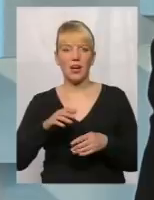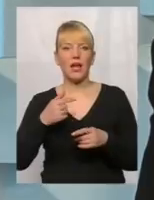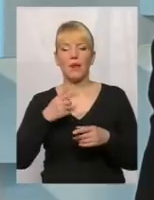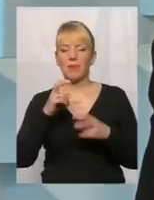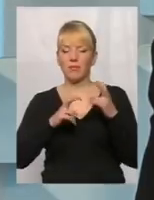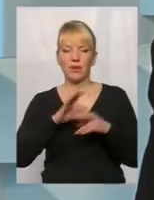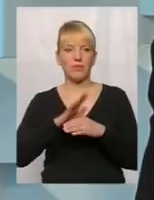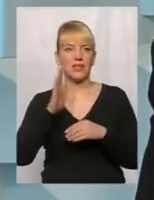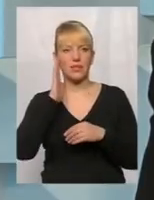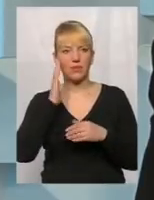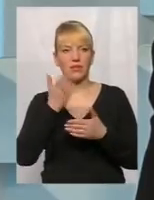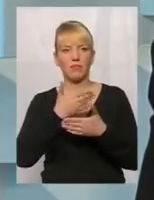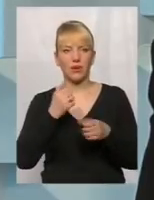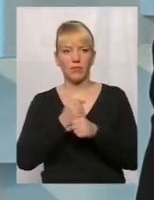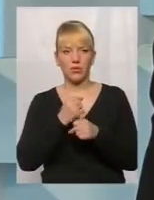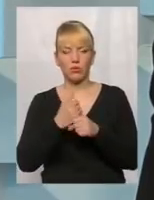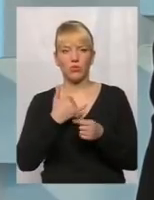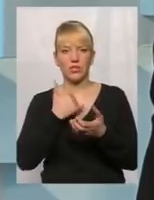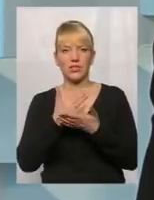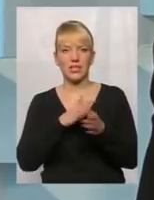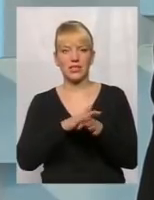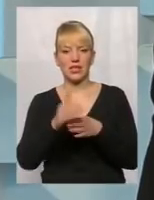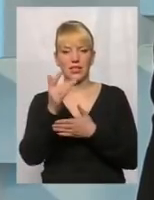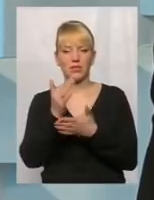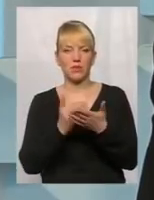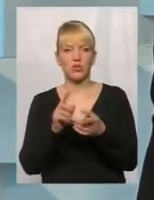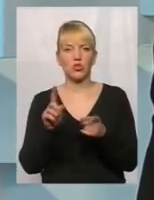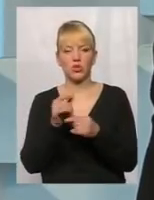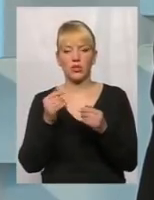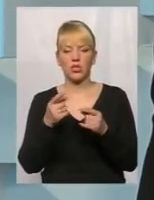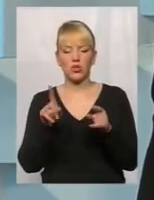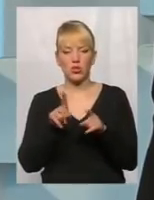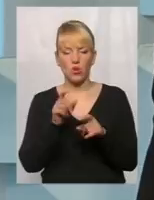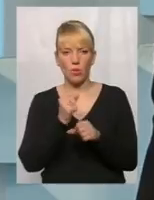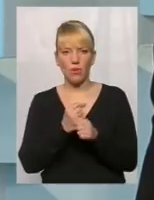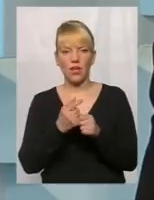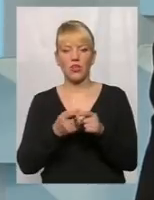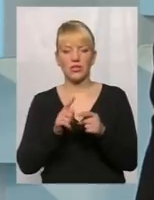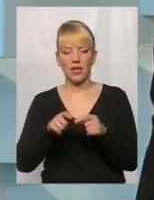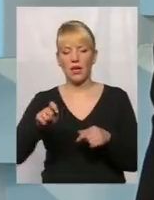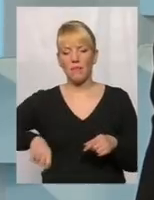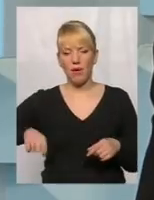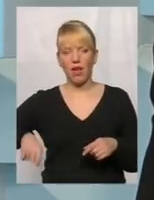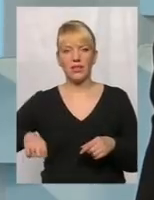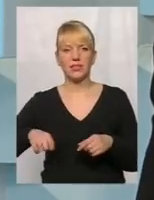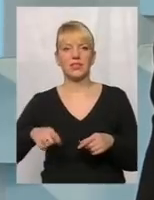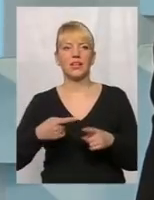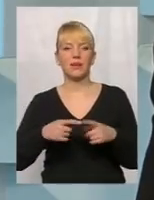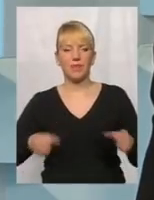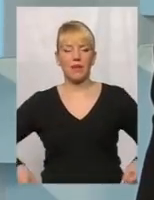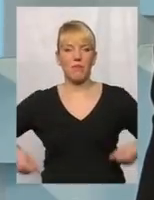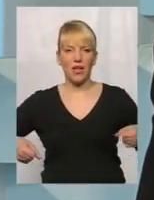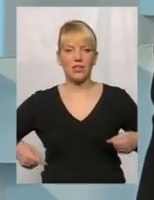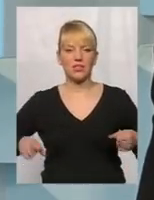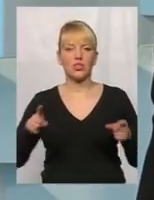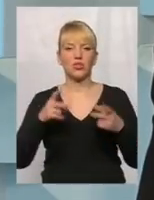І ми працюємо, наприклад, і у нас є цілий список того, що підприємство в цей час зробило. І палиці-милиці, які треба через наших хмельницьких